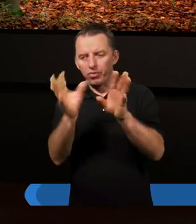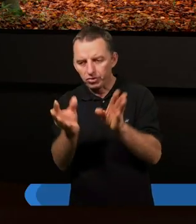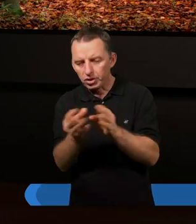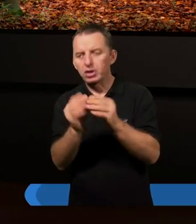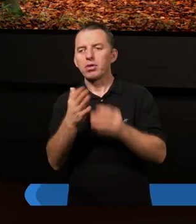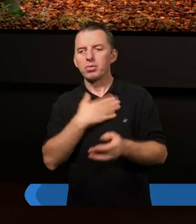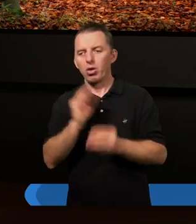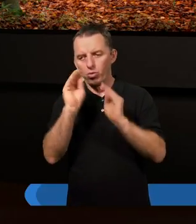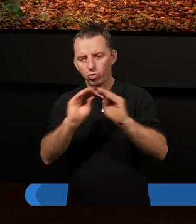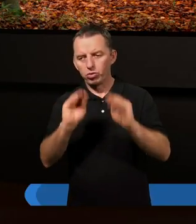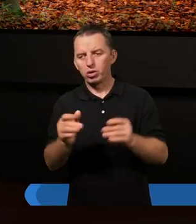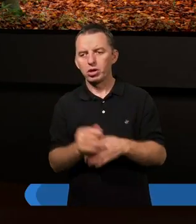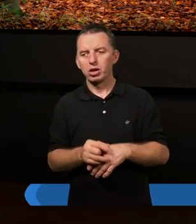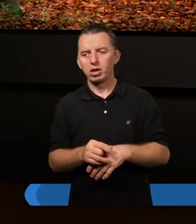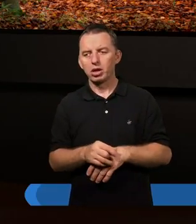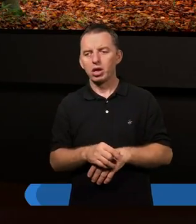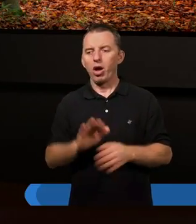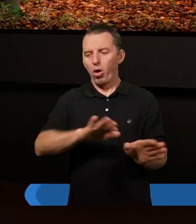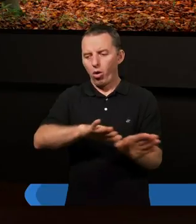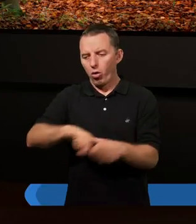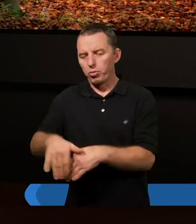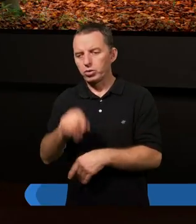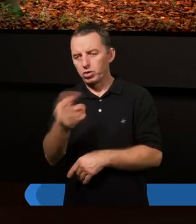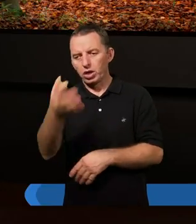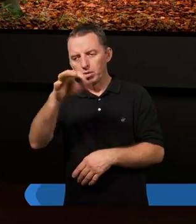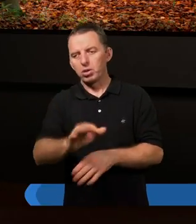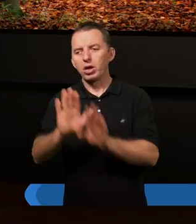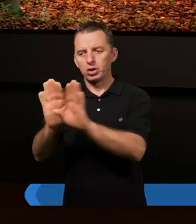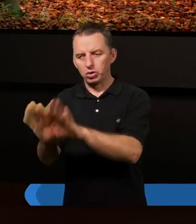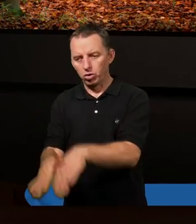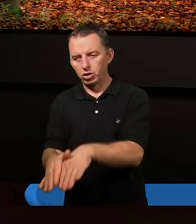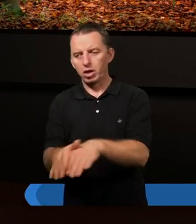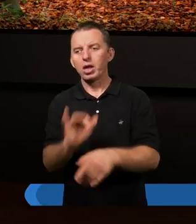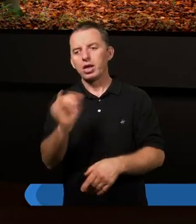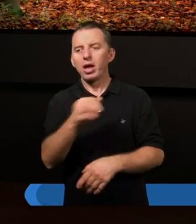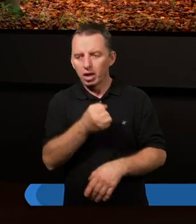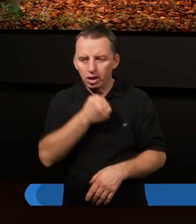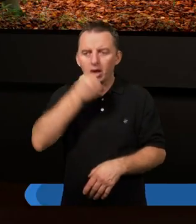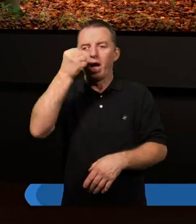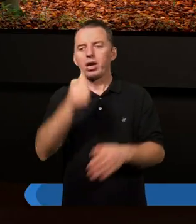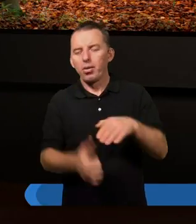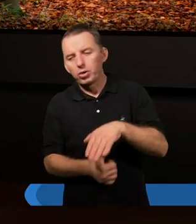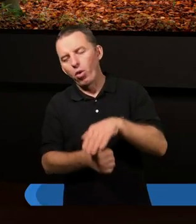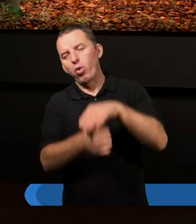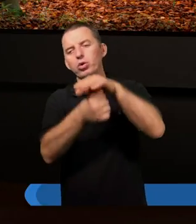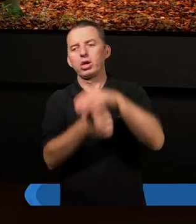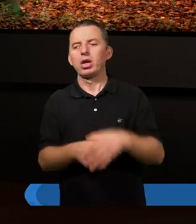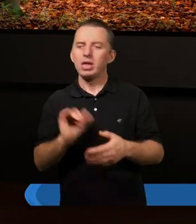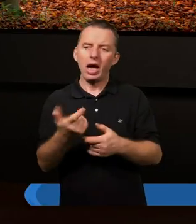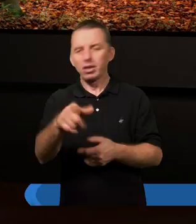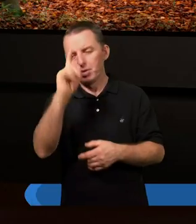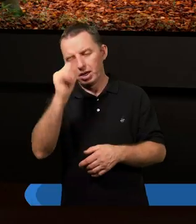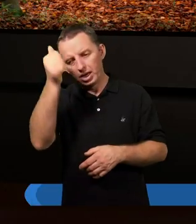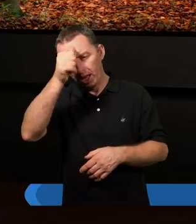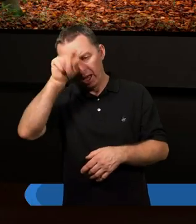uczniów i następnie jak opuszczał ten zbór, zostawiał ich jako tam starszych, przełożonych, jakbyśmy ich